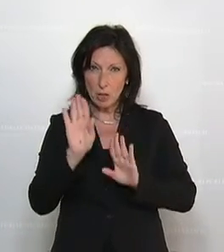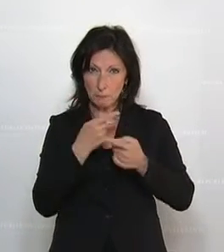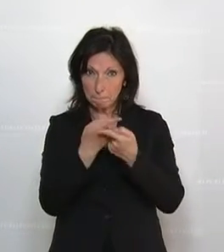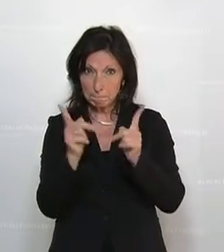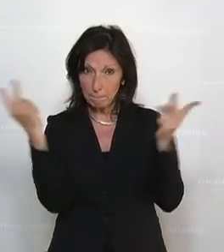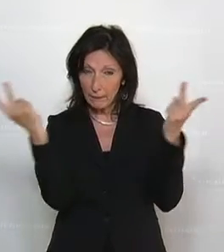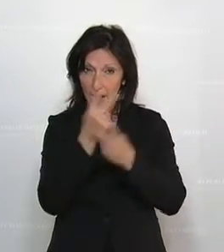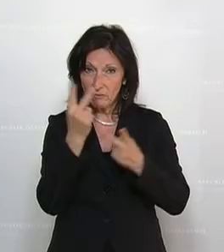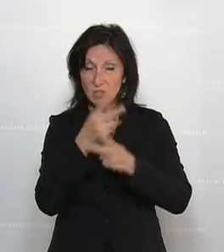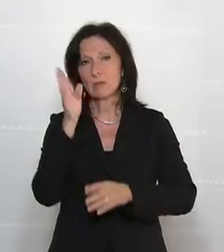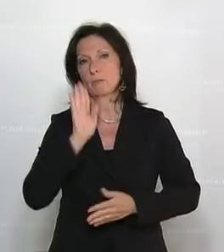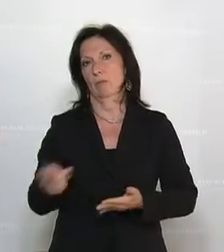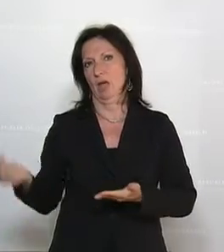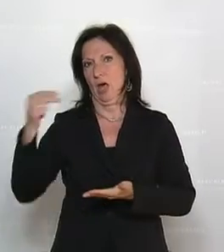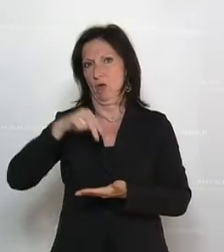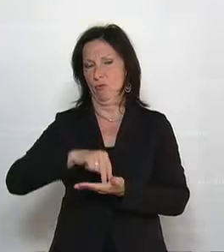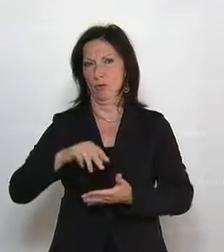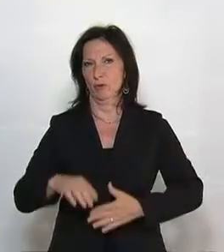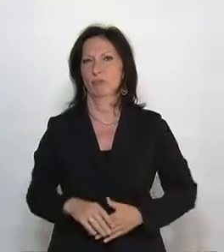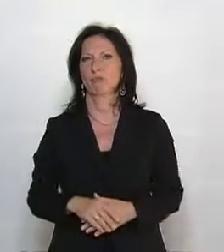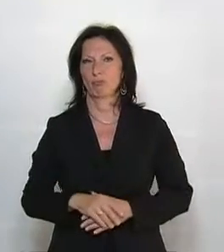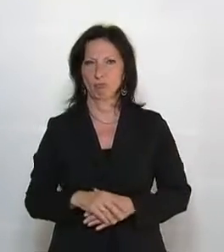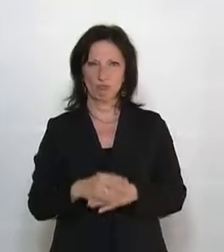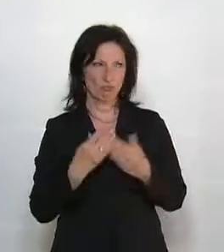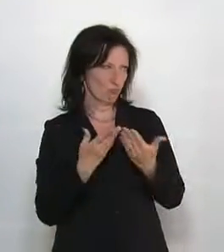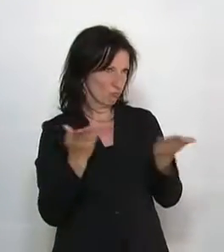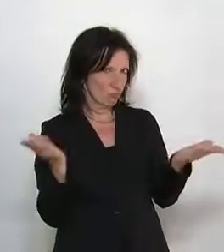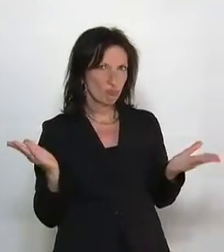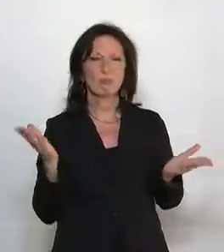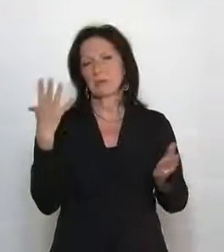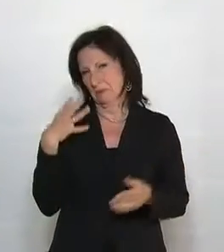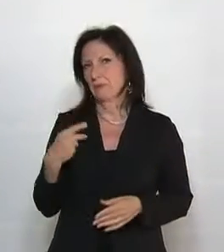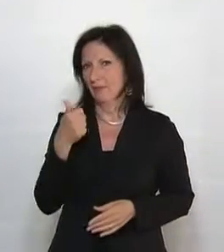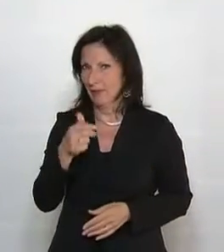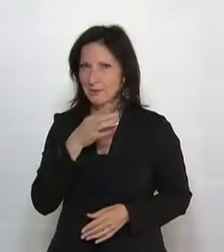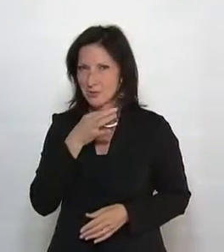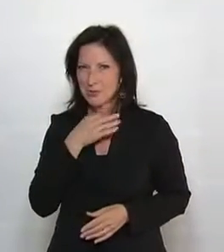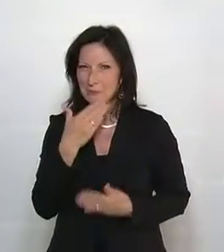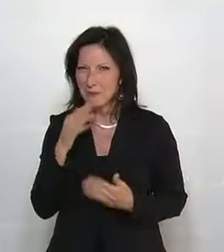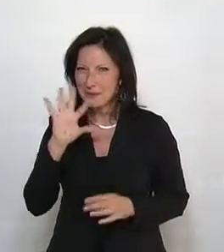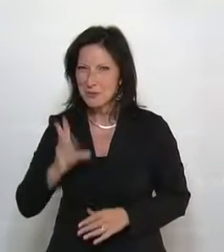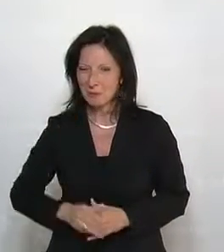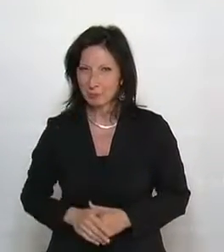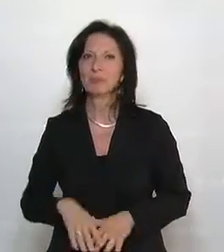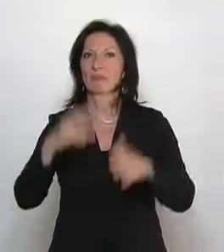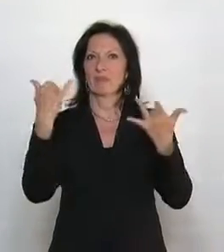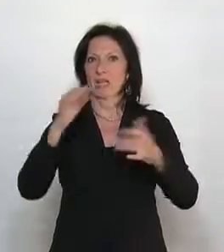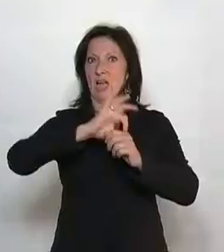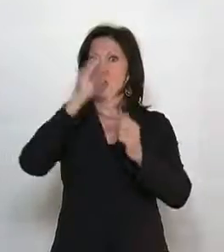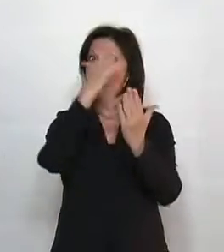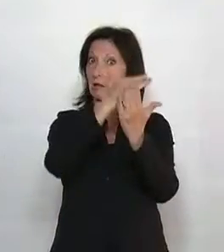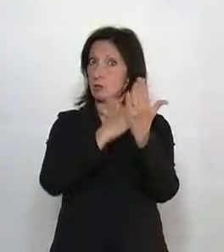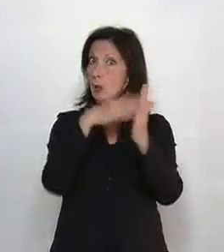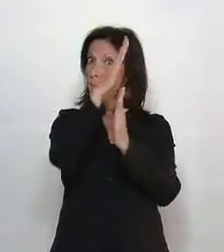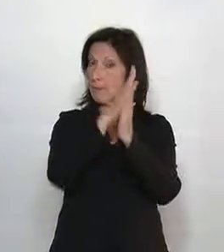einverstanden ist, den bitte ich um ein dementsprechendes sichtbares Zeichen. Das ist wiederum einstimmig. Dankeschön. Wir gehen in die Tagesordnung